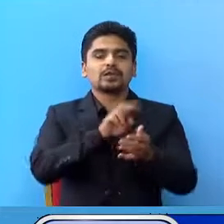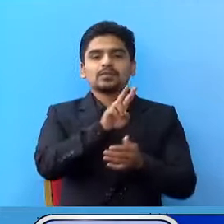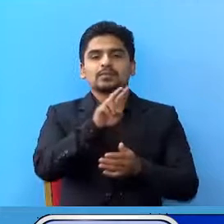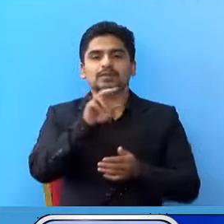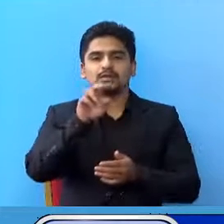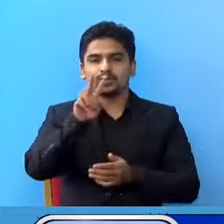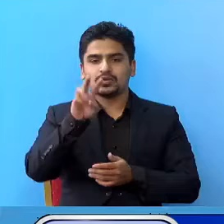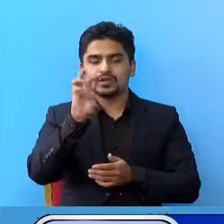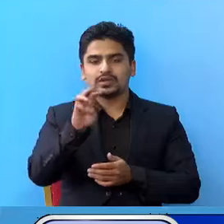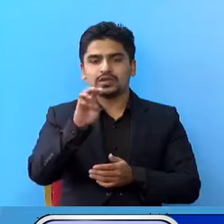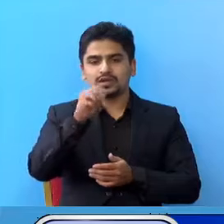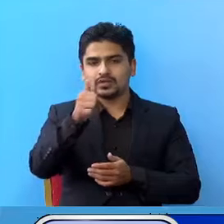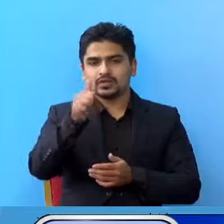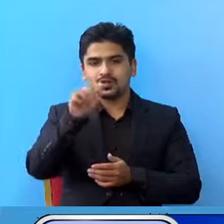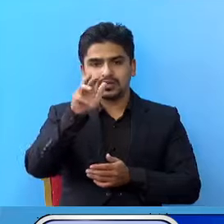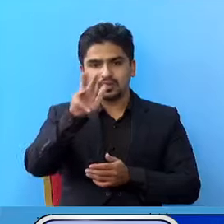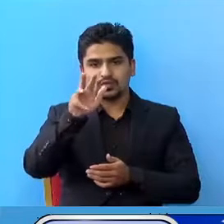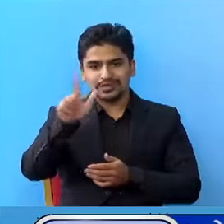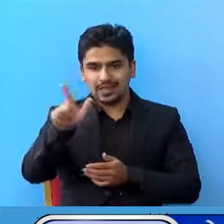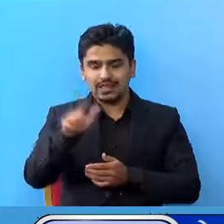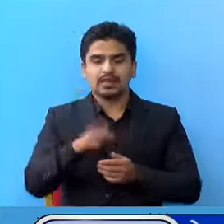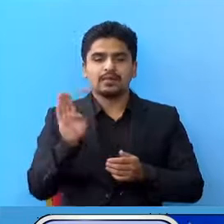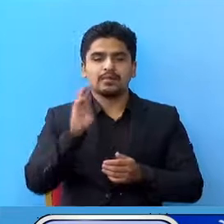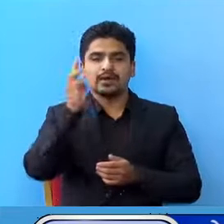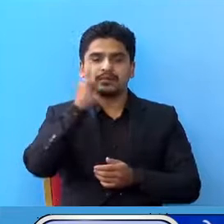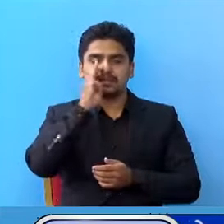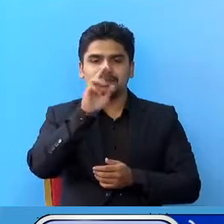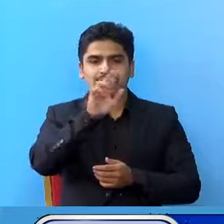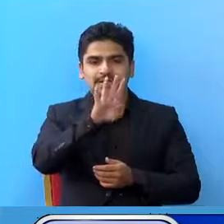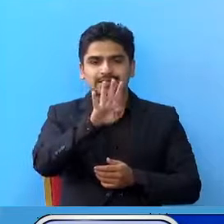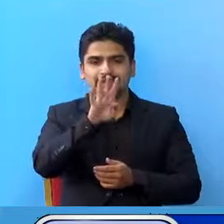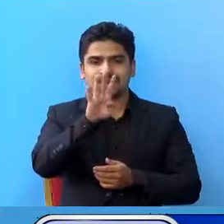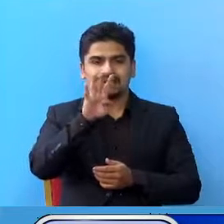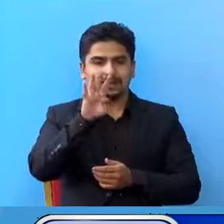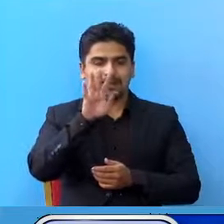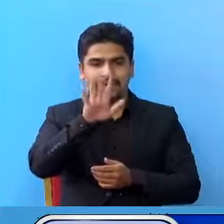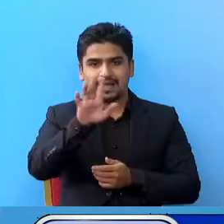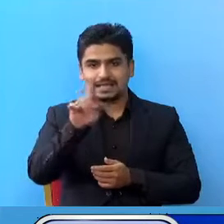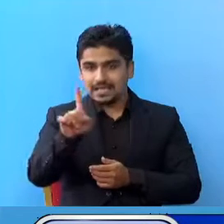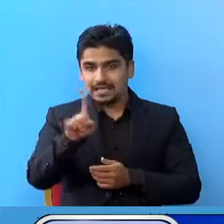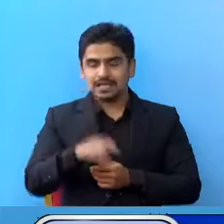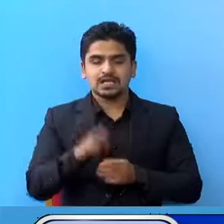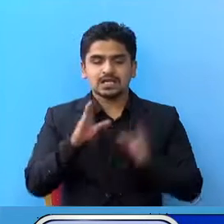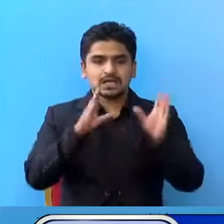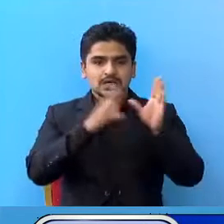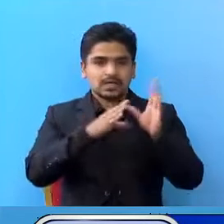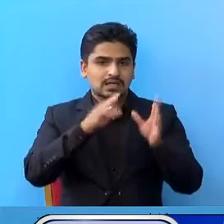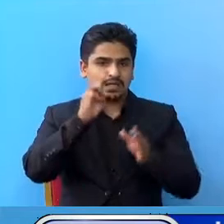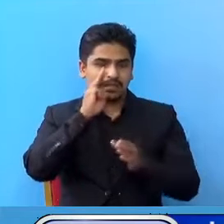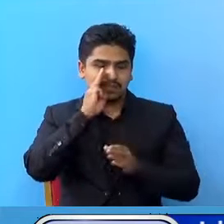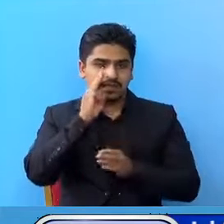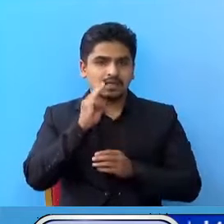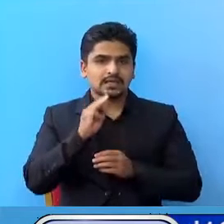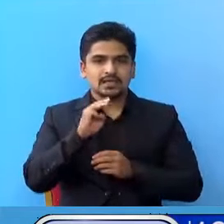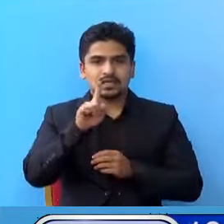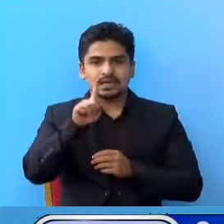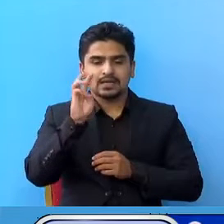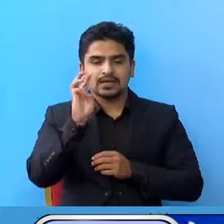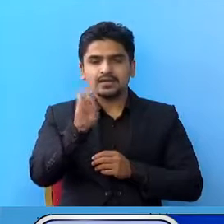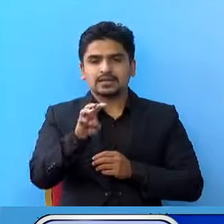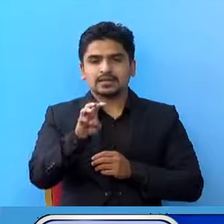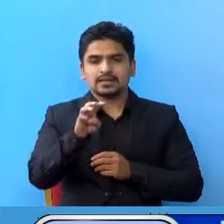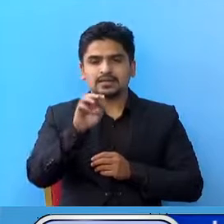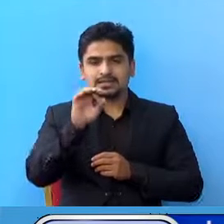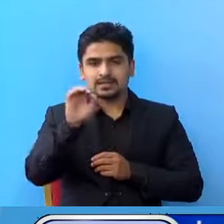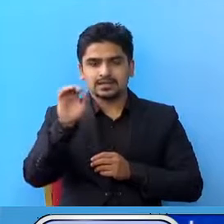2006 से जना बागमती मां 4 से 59 गंड़की मां 2004